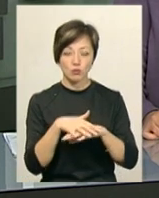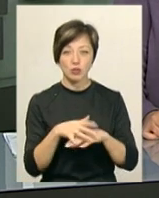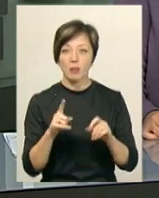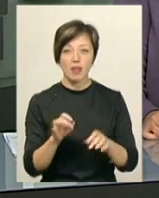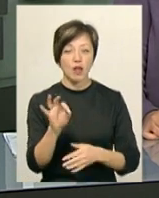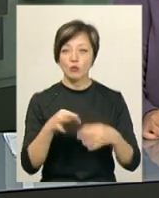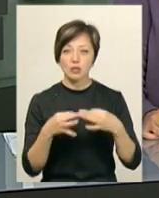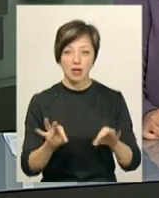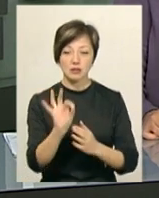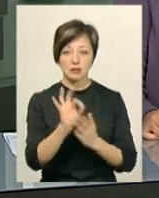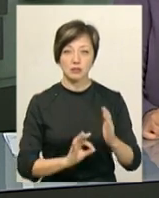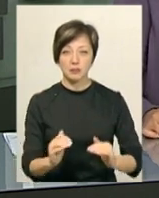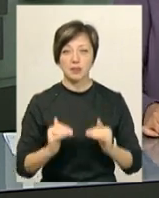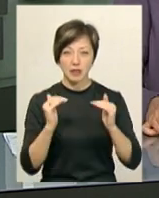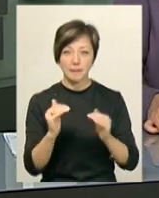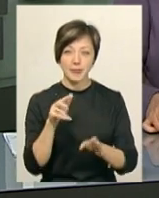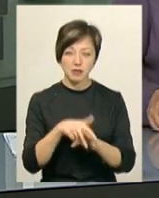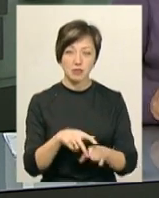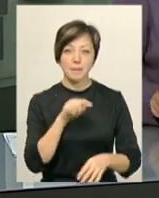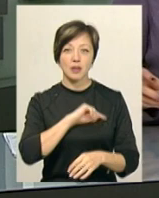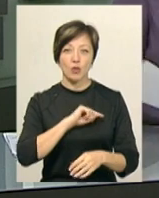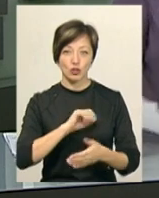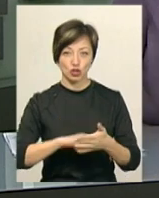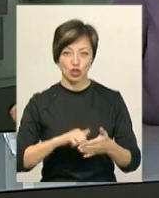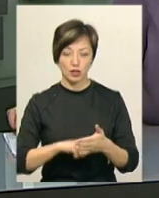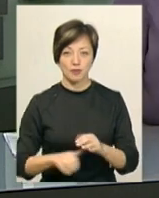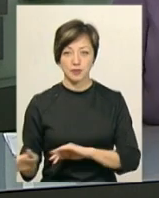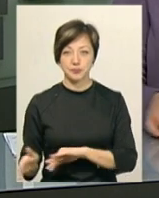різких стрибків курсу під тиском психологічних чинників.